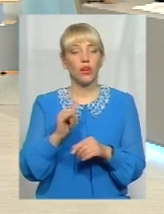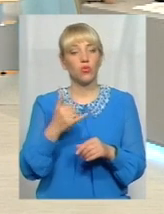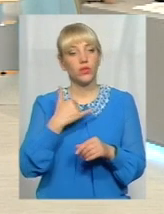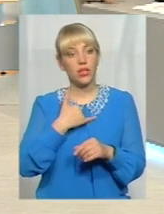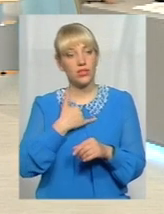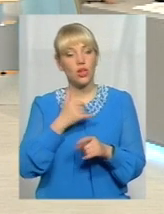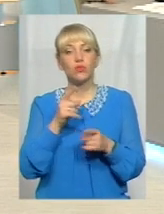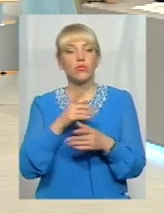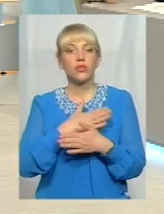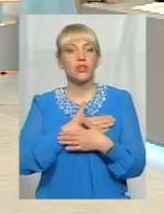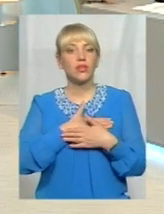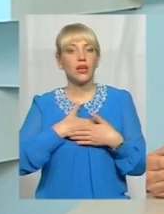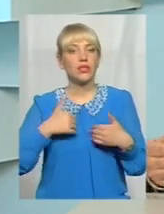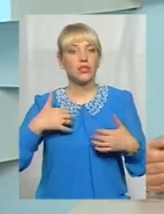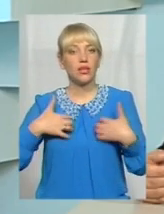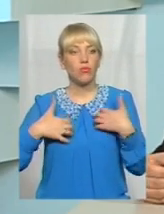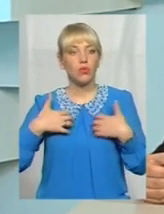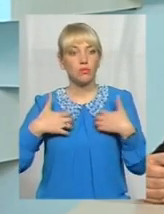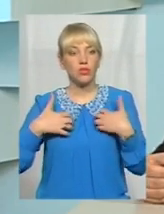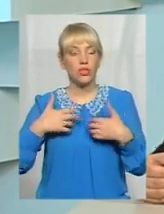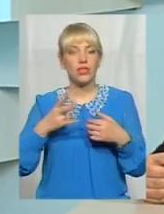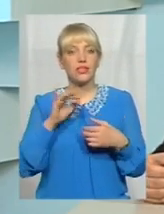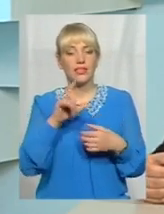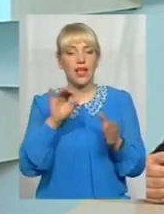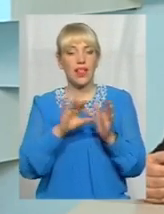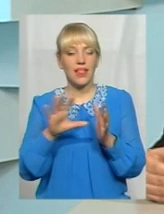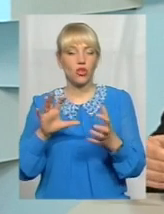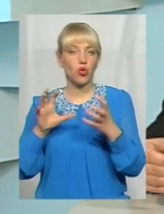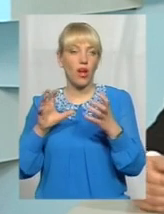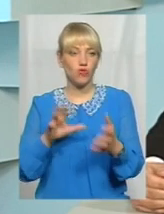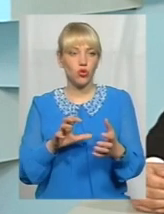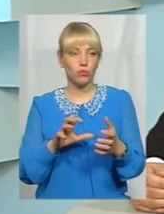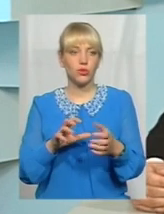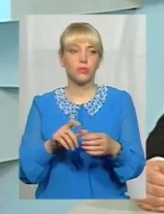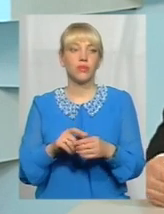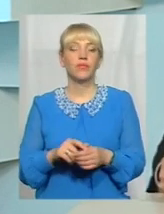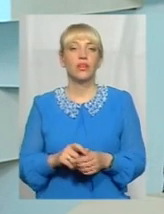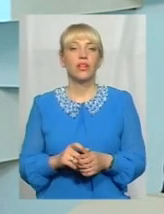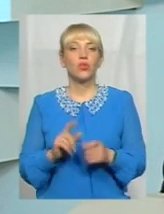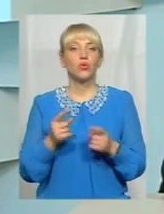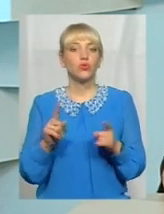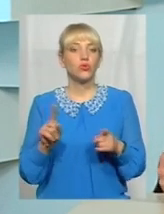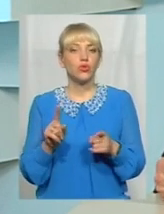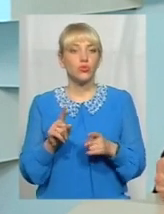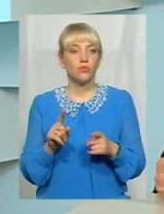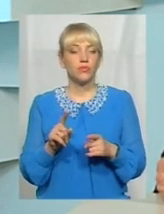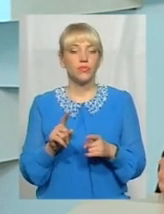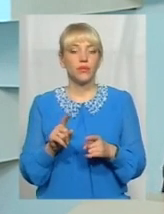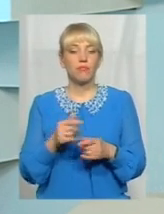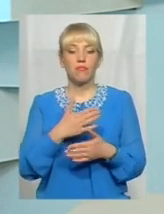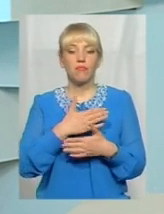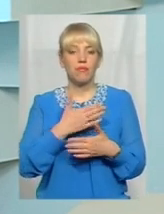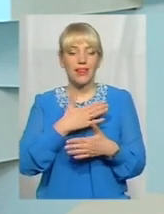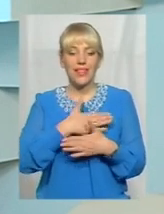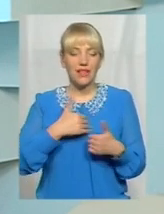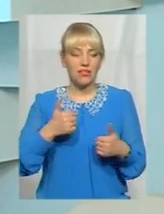Чому ми не хотіли поспішати з електроавтобусами і тролейбусами з автономним ходом? Тому що ми не хотіли бути піонерами. Ми